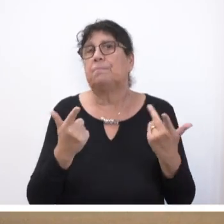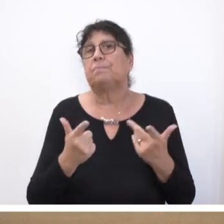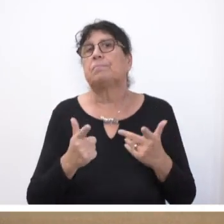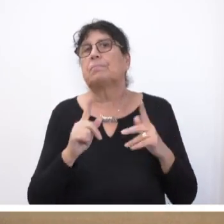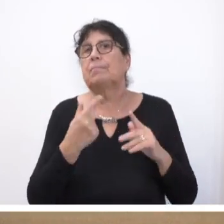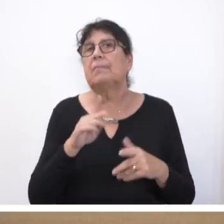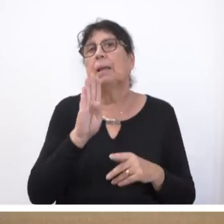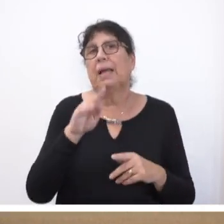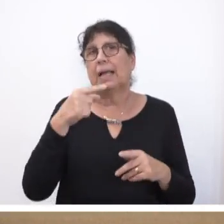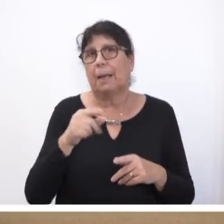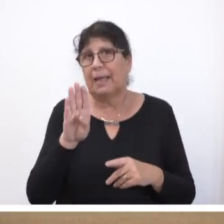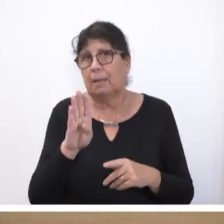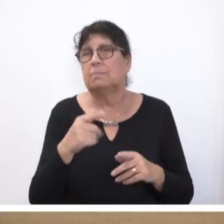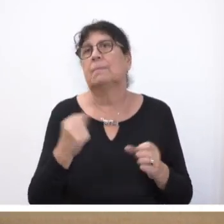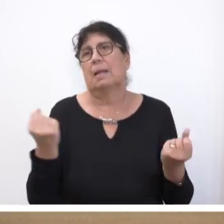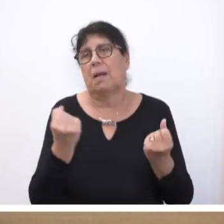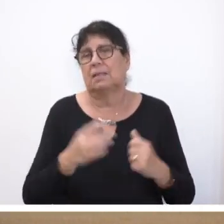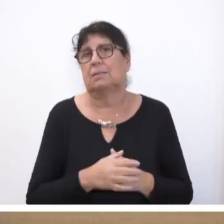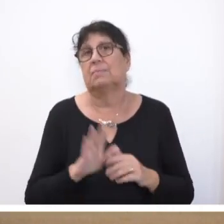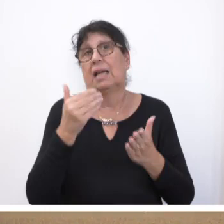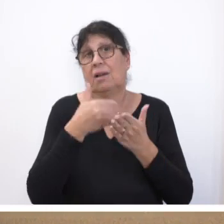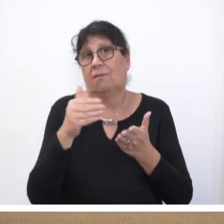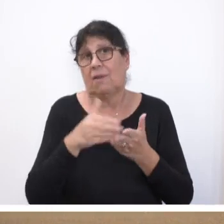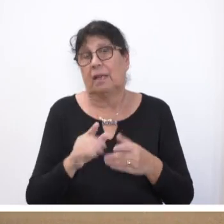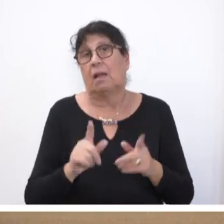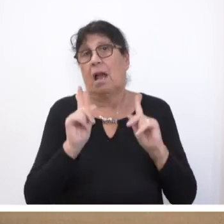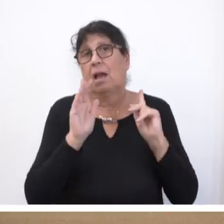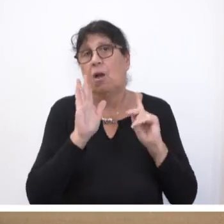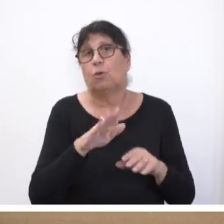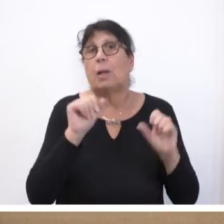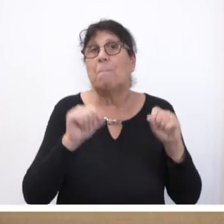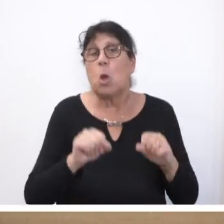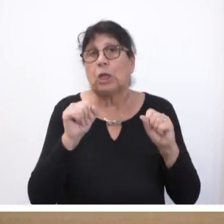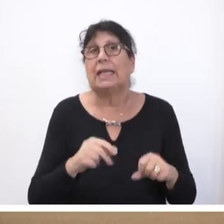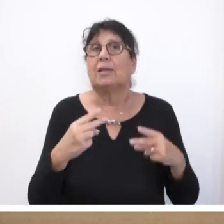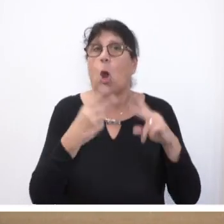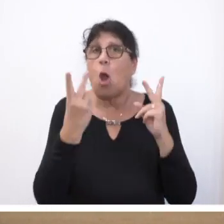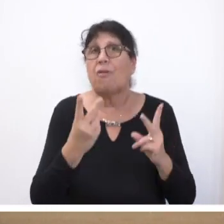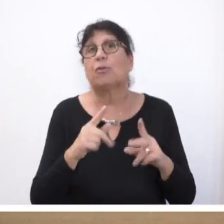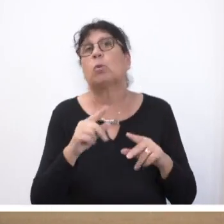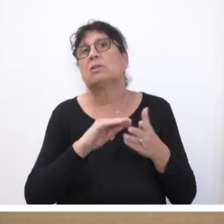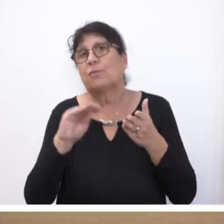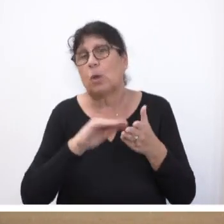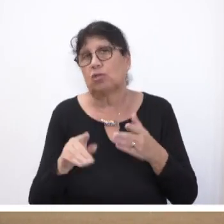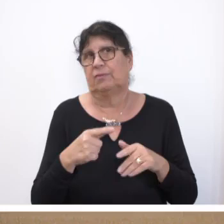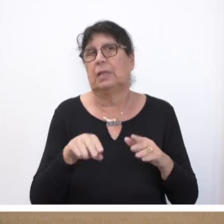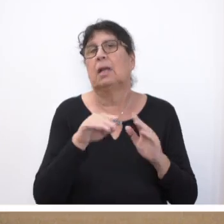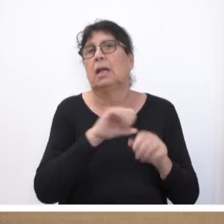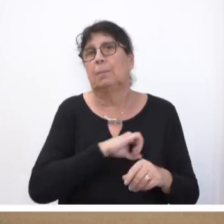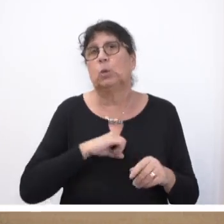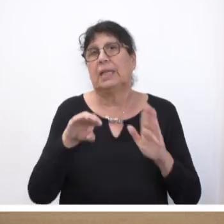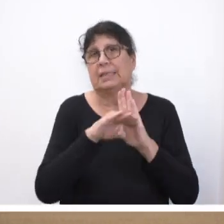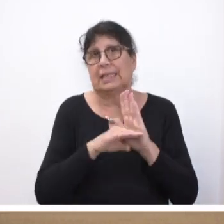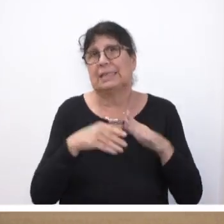bürgerlichen Gesetzbuchs vorgenommen. Weiter wird von möglichen Öffnungsklauseln, die der Bundesgesetzgeber gewährt,